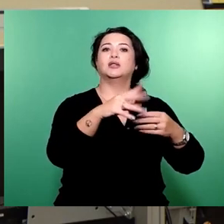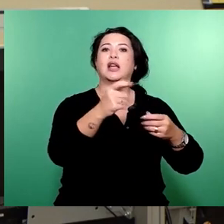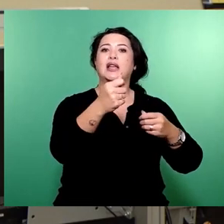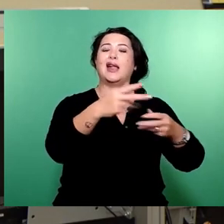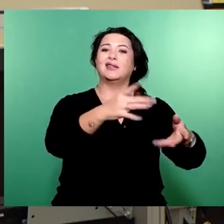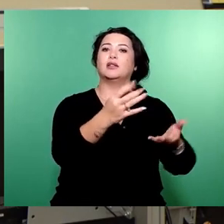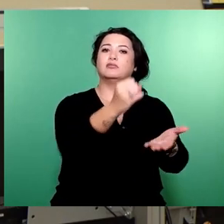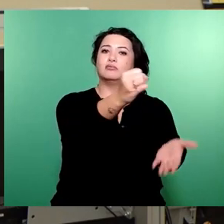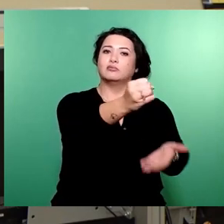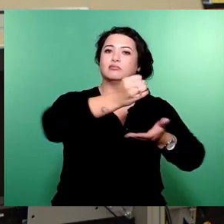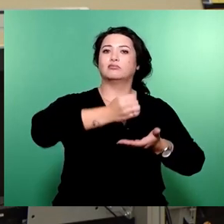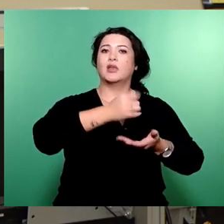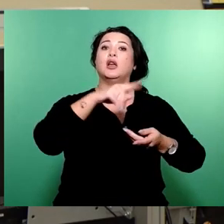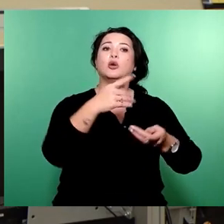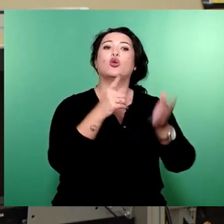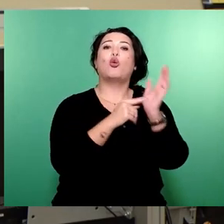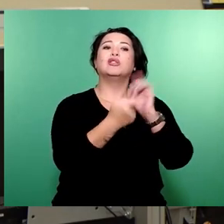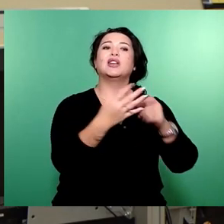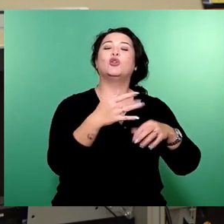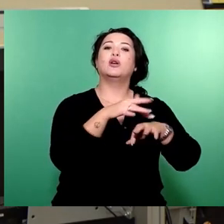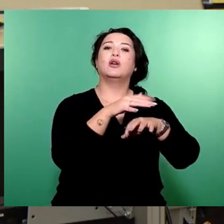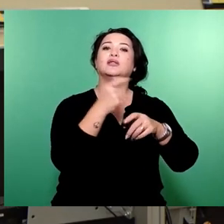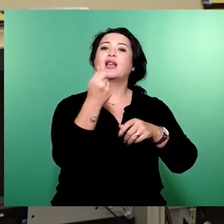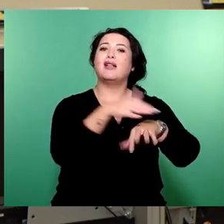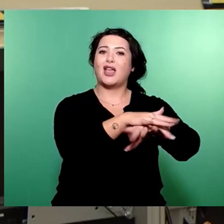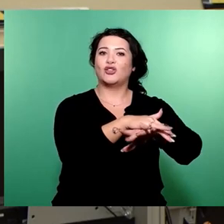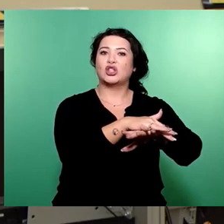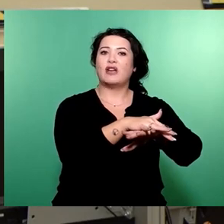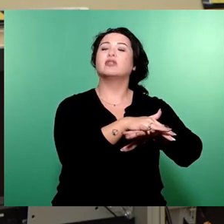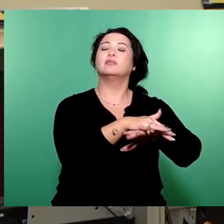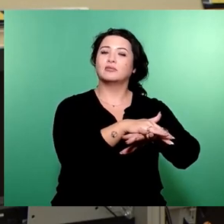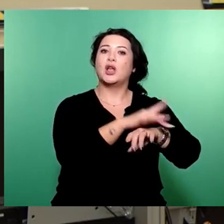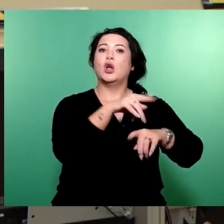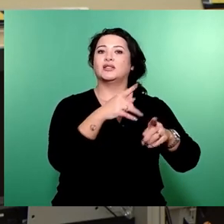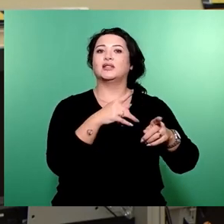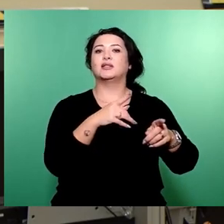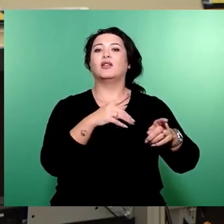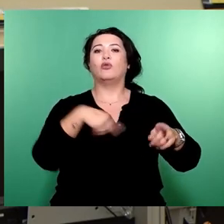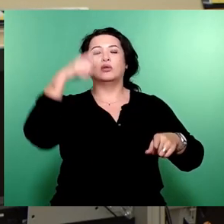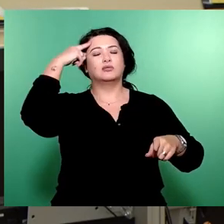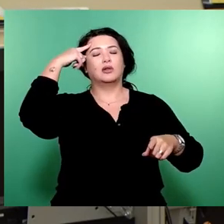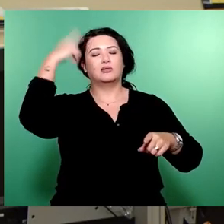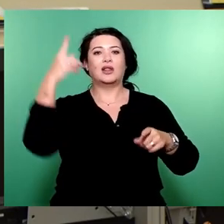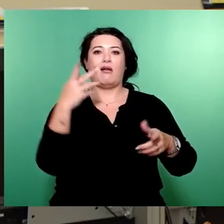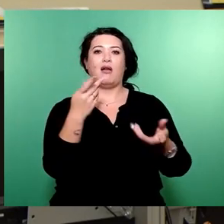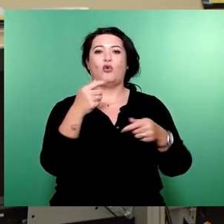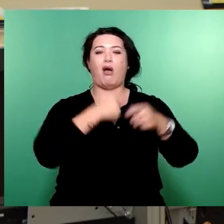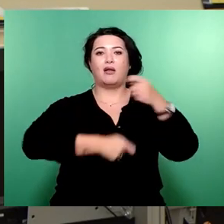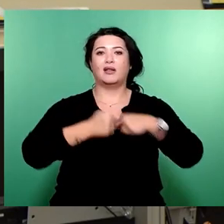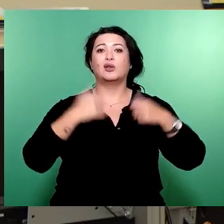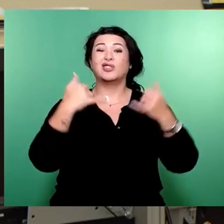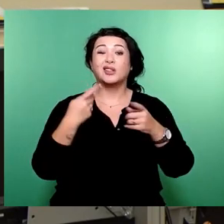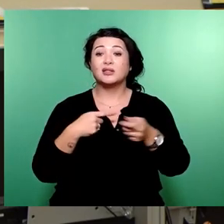erwirtschaftest. Dafür geben wir das Geld. Das ist nachhaltiges Handeln. Das gleiche Thema beim IT, wo jeder Euro, den wir hier jetzt